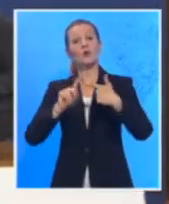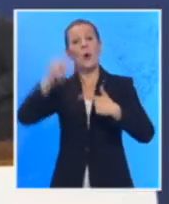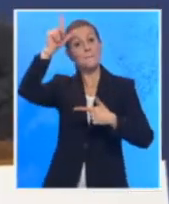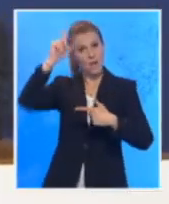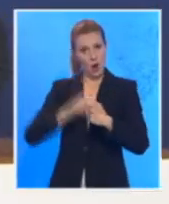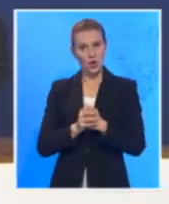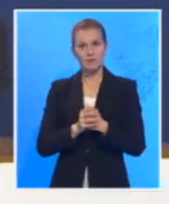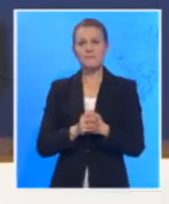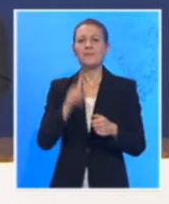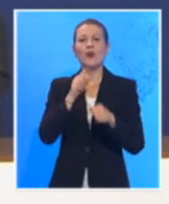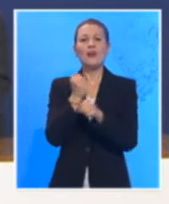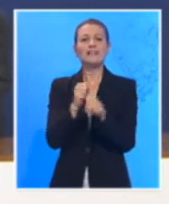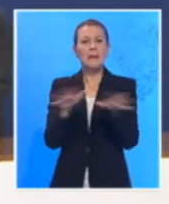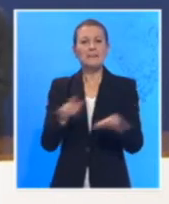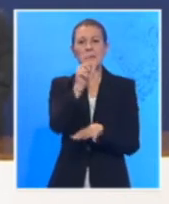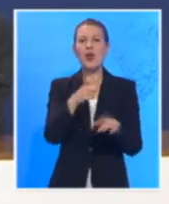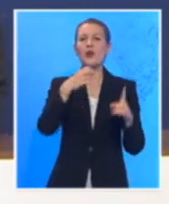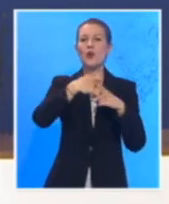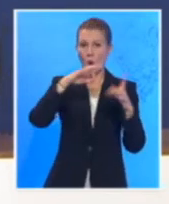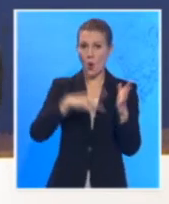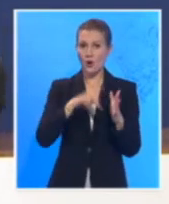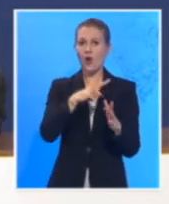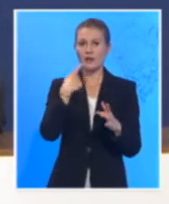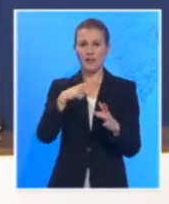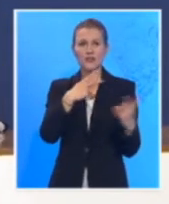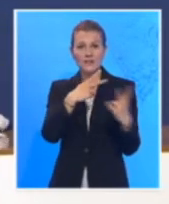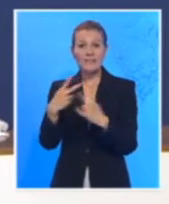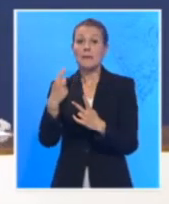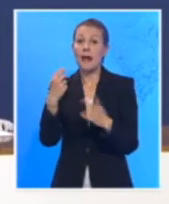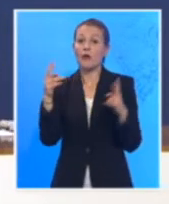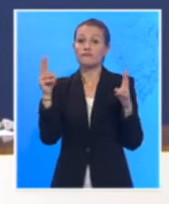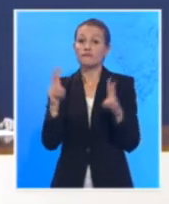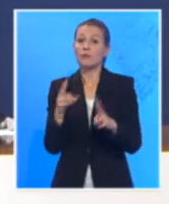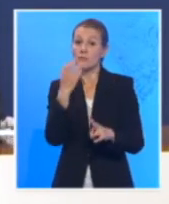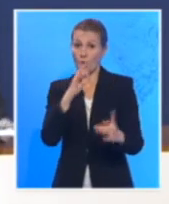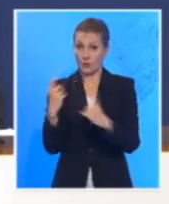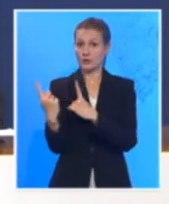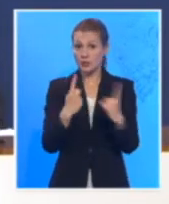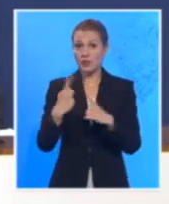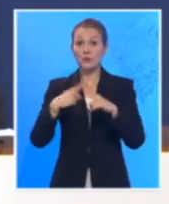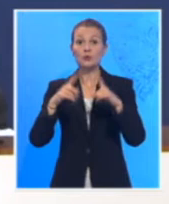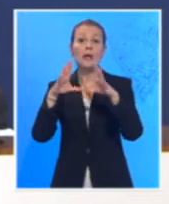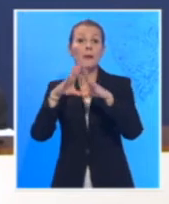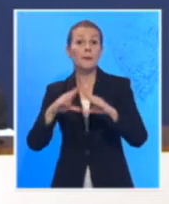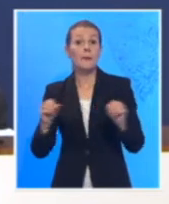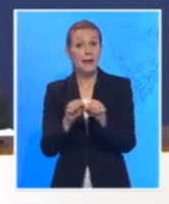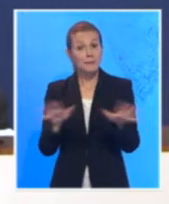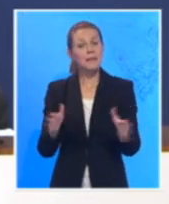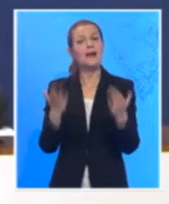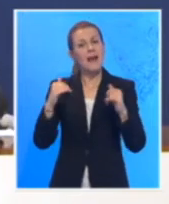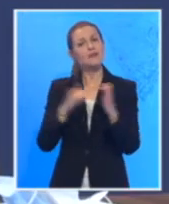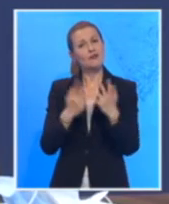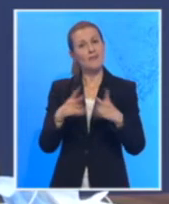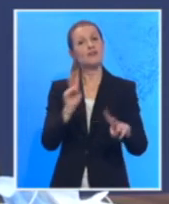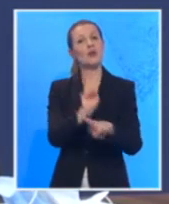Epidemiolog Predrag Kohn kaže da najnoviji podaci ipak ukazuju na smirivanje stanja, pa čak i gašenje epidemije, ali da je oprez i dalje na